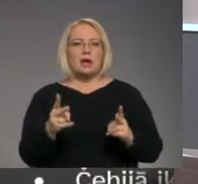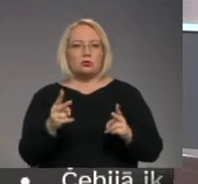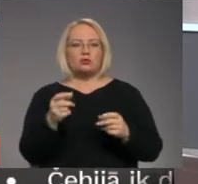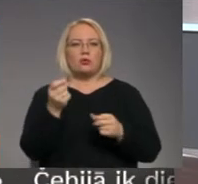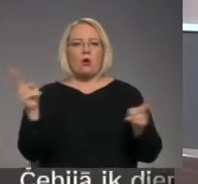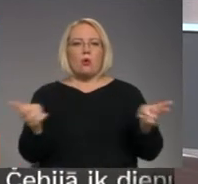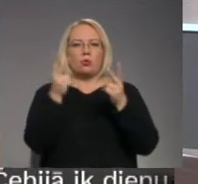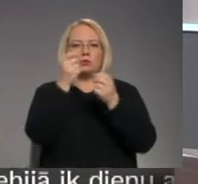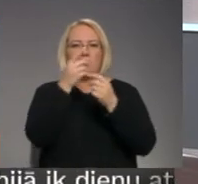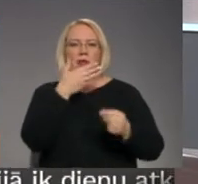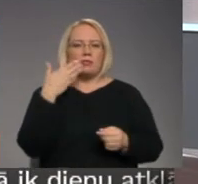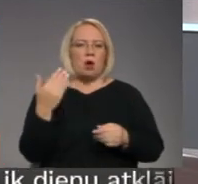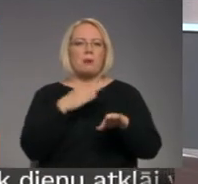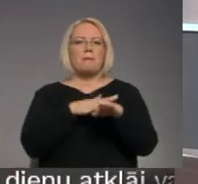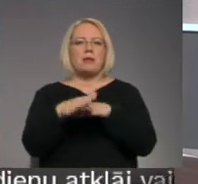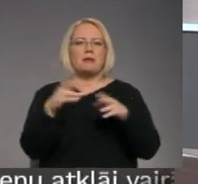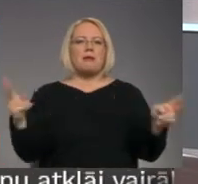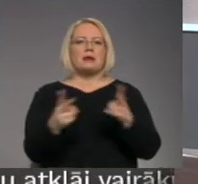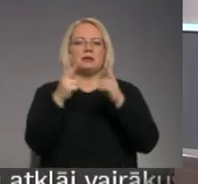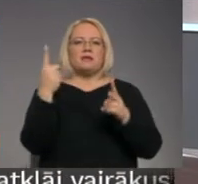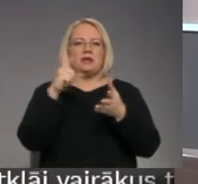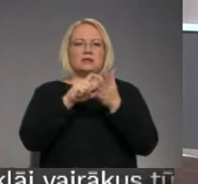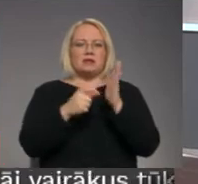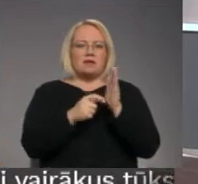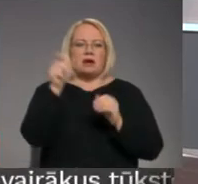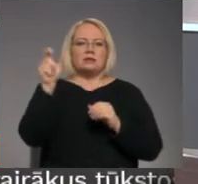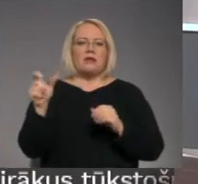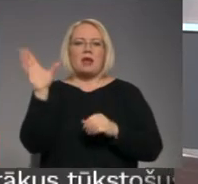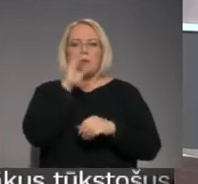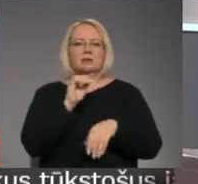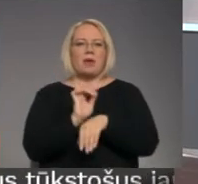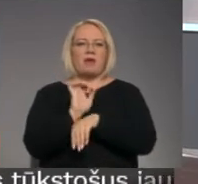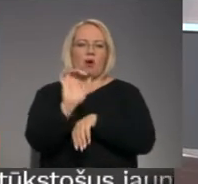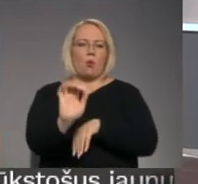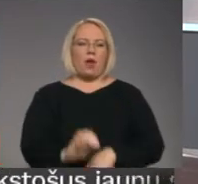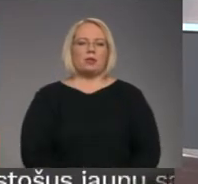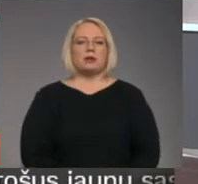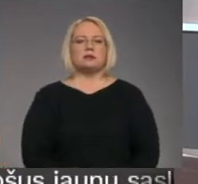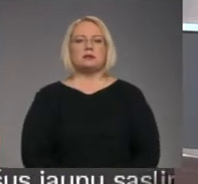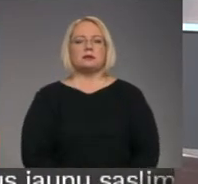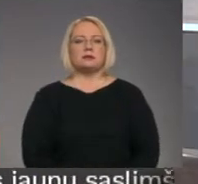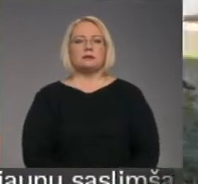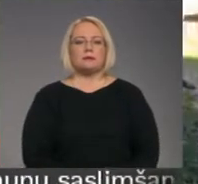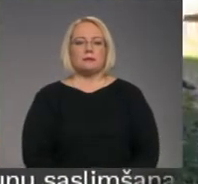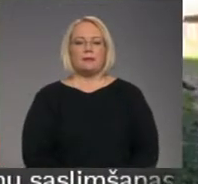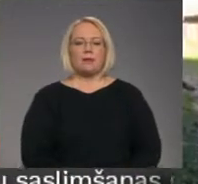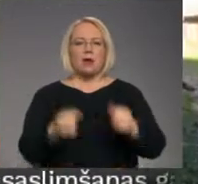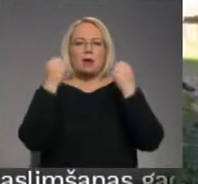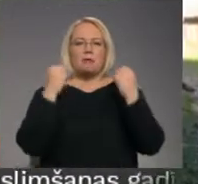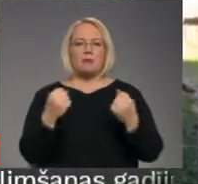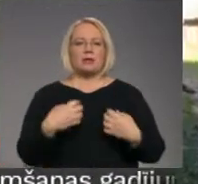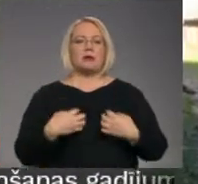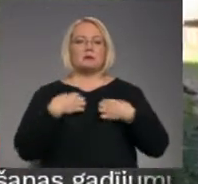pilnībā izdēdis viens dzīvoklis. Cilvēki paspēja evakuoties vairāk Zemgales televīziju. Ar pamatīgu